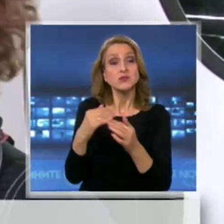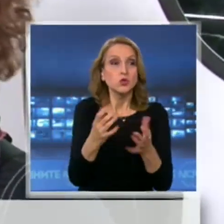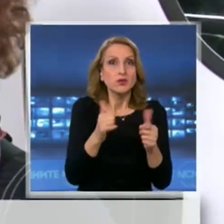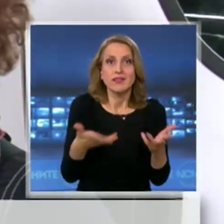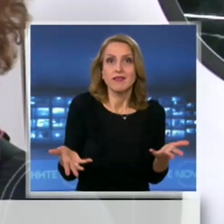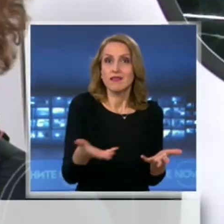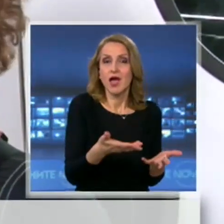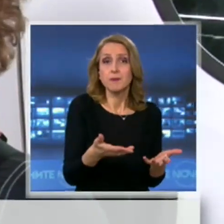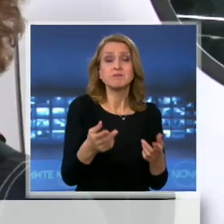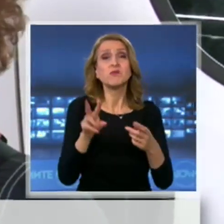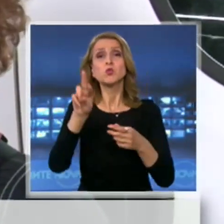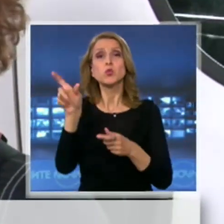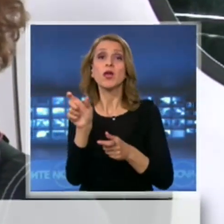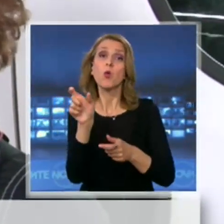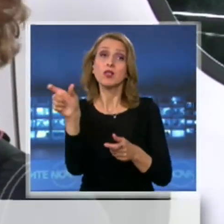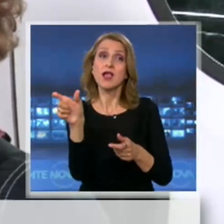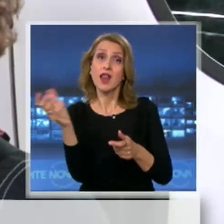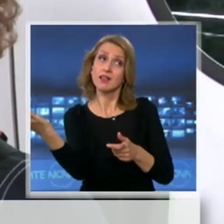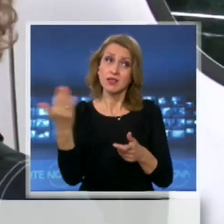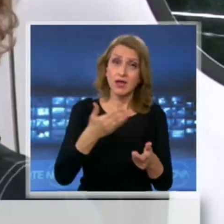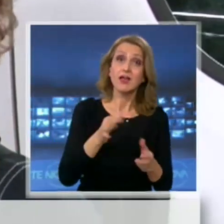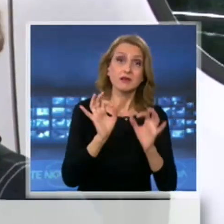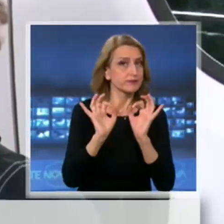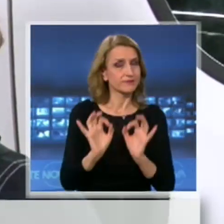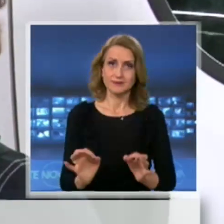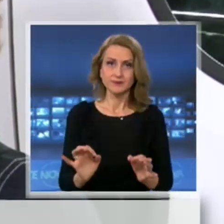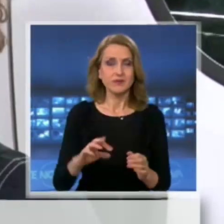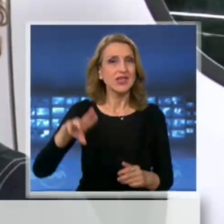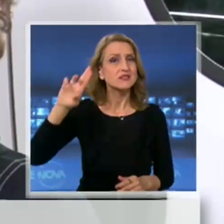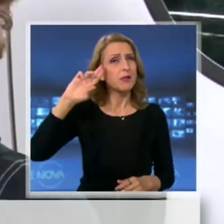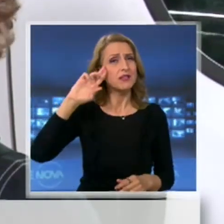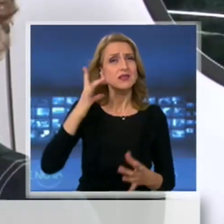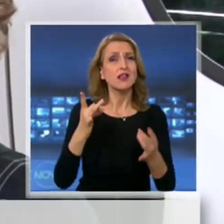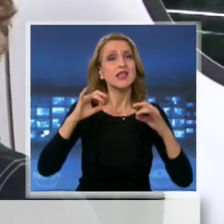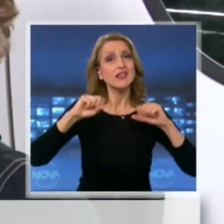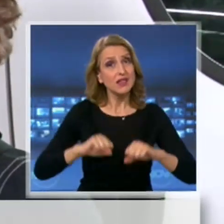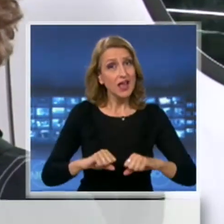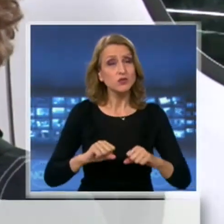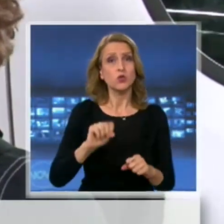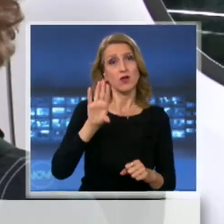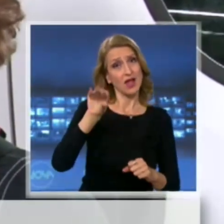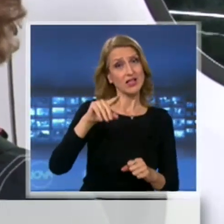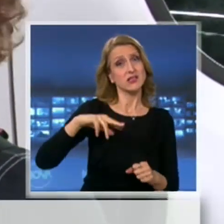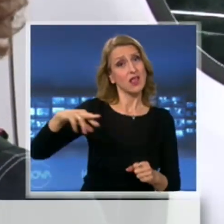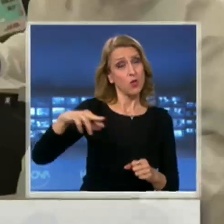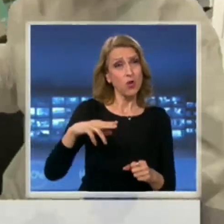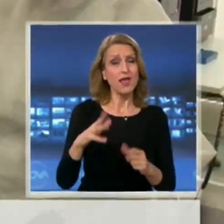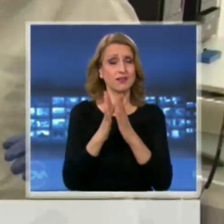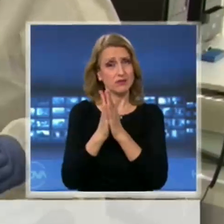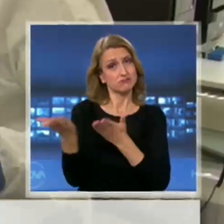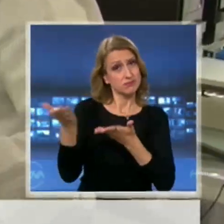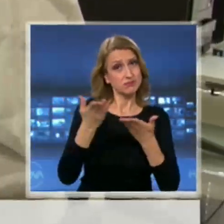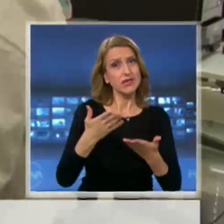стане. От други отделения, да, действително, вчера изпълнителният директор призова колегите. Слава богу, ние